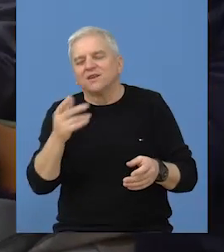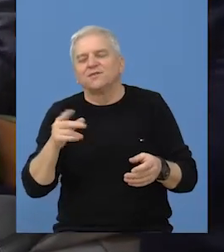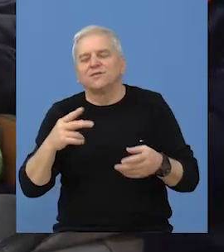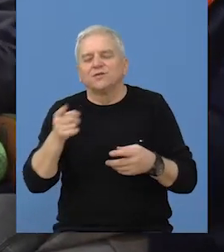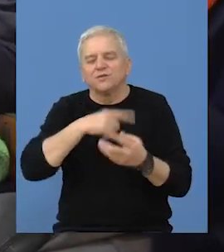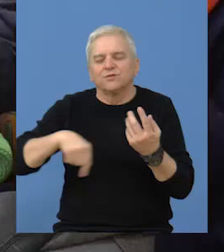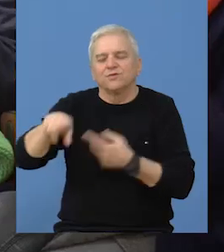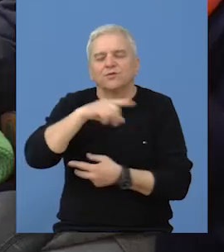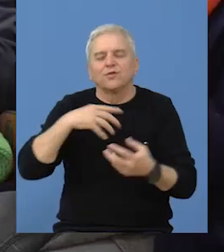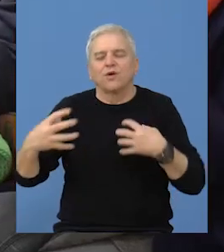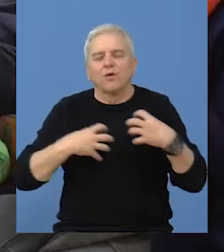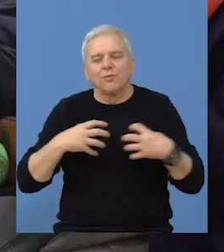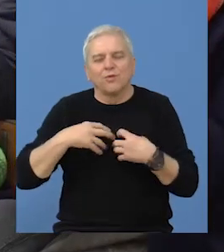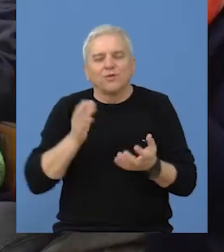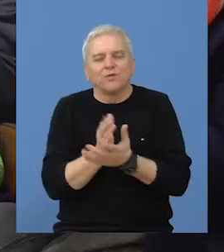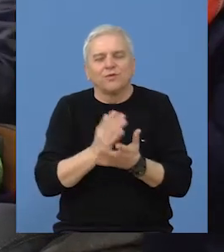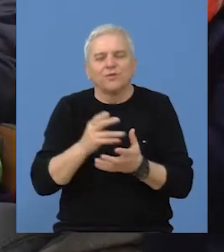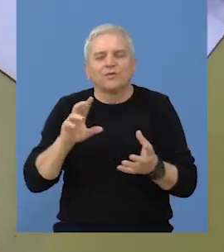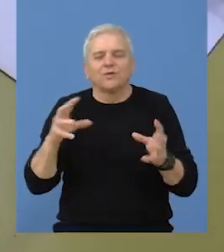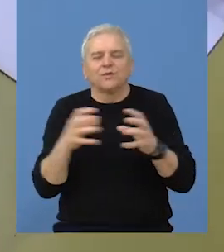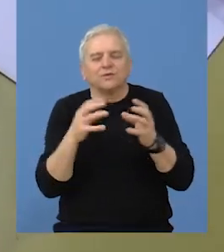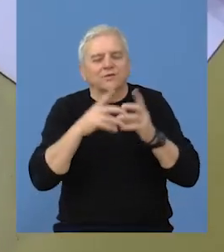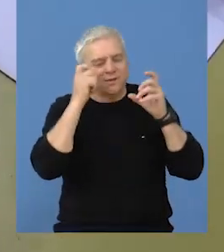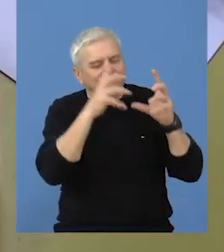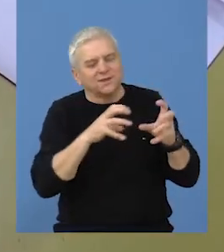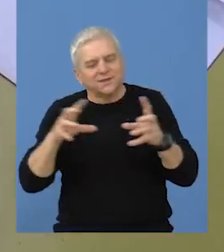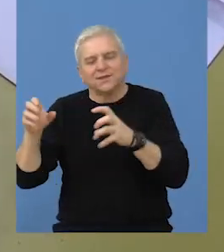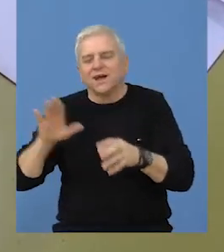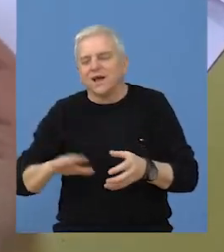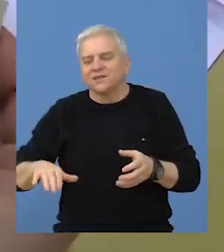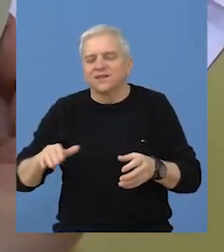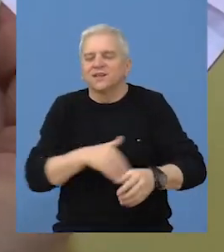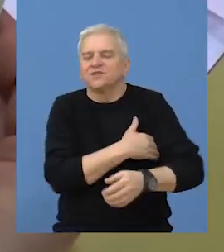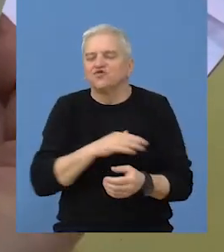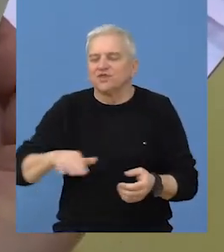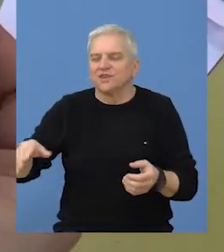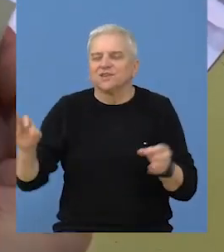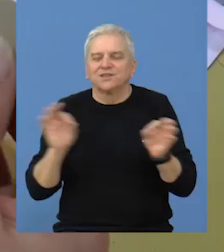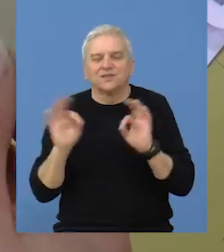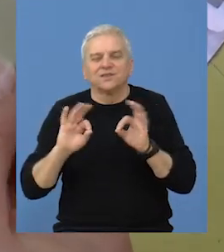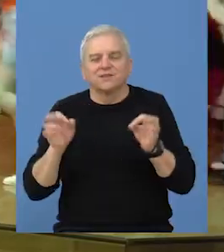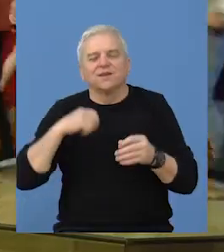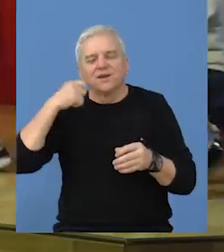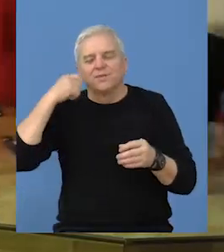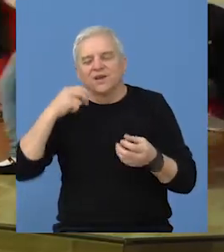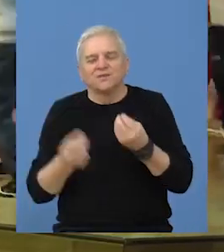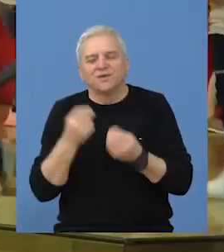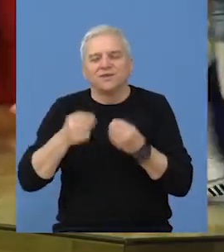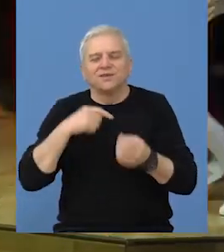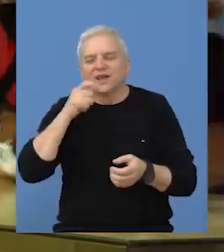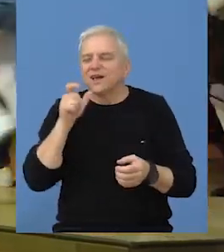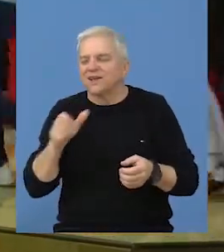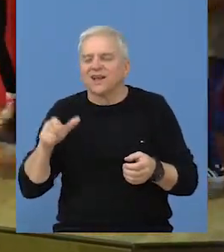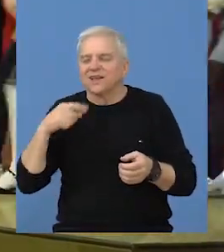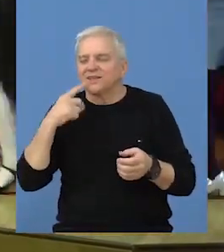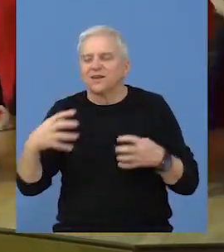takozvanom kružnom pozorištu, podeljenom po različitim scenama, a džaci su za tu priliku pripremili pesme, igre,